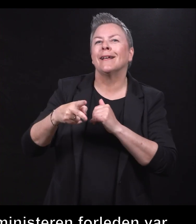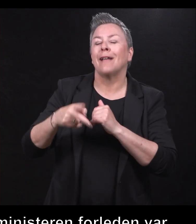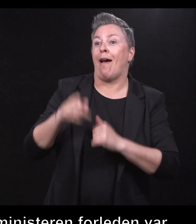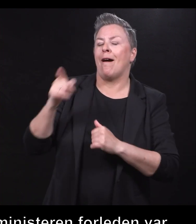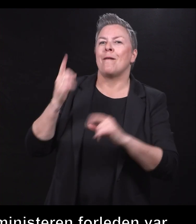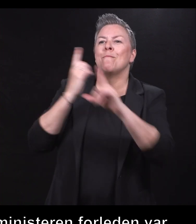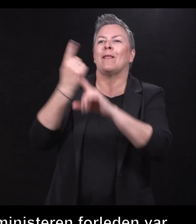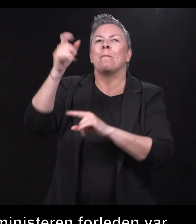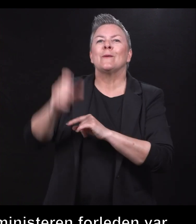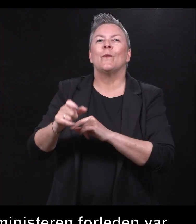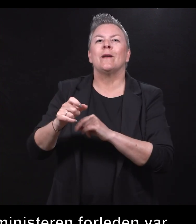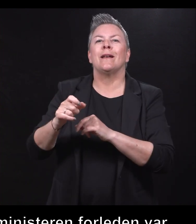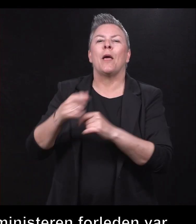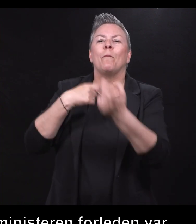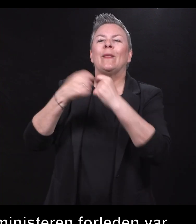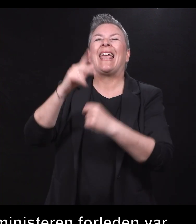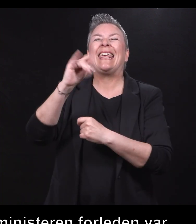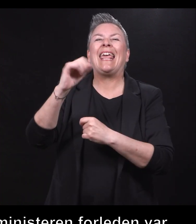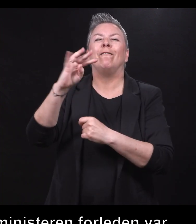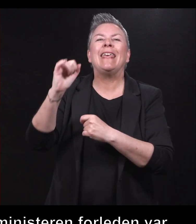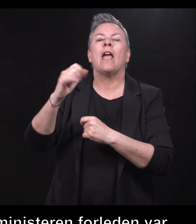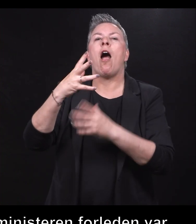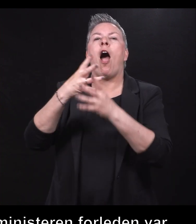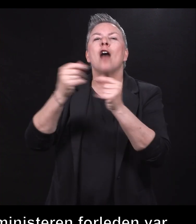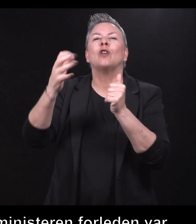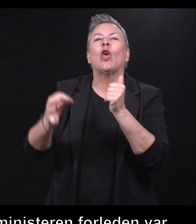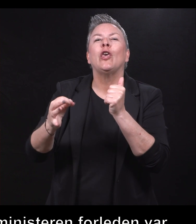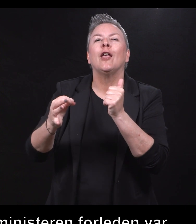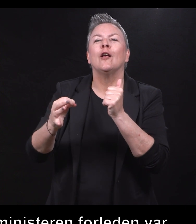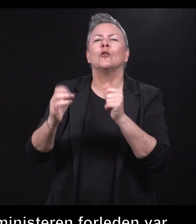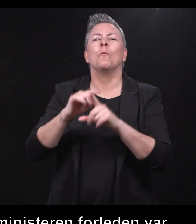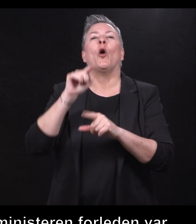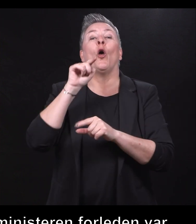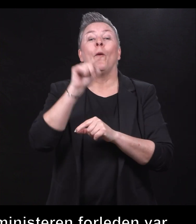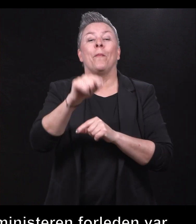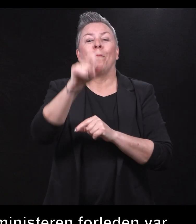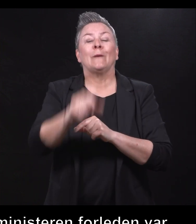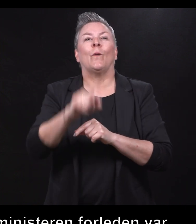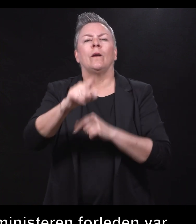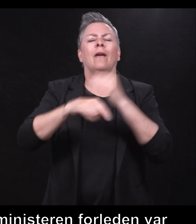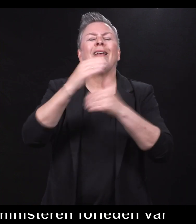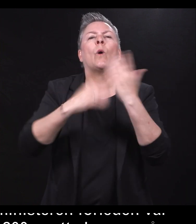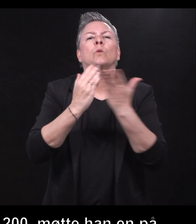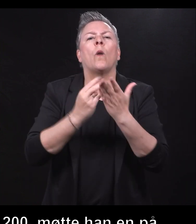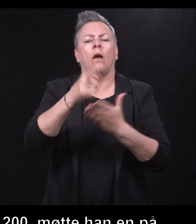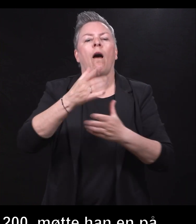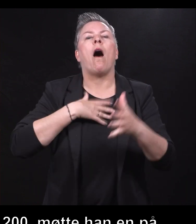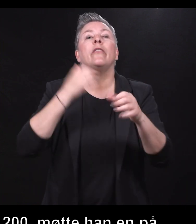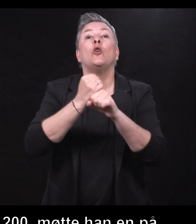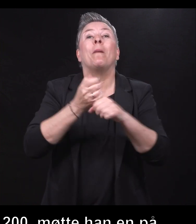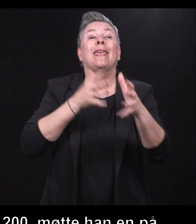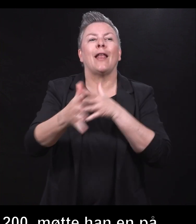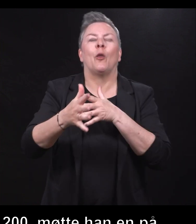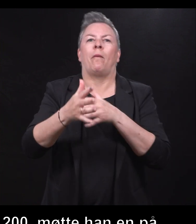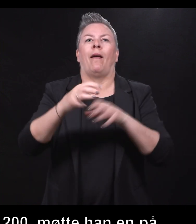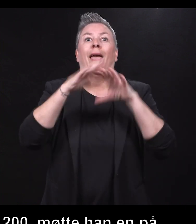på Kiwi ute på Askøy, som allerede mens han gikk på videregående skole, så hadde han jobbet gjennom helt med en praksis.